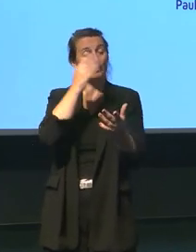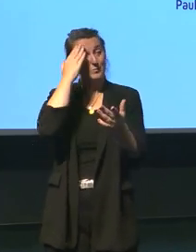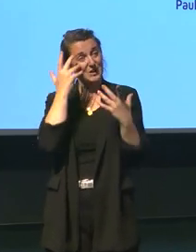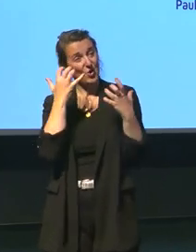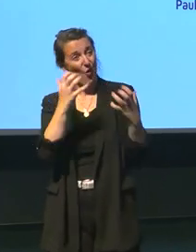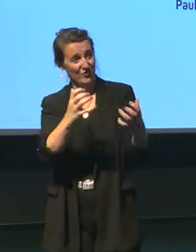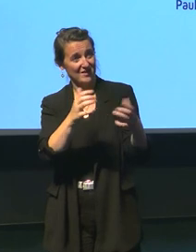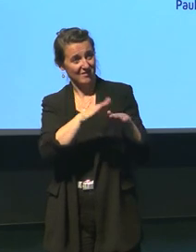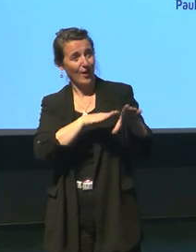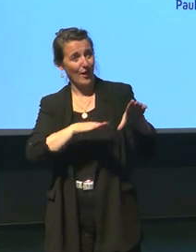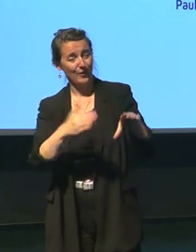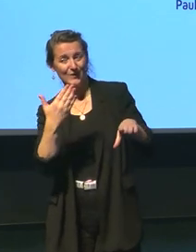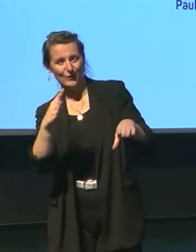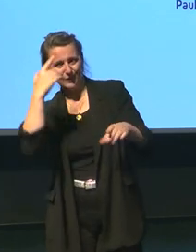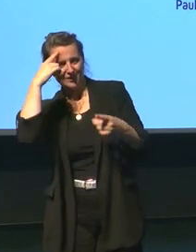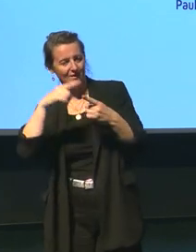on s'aperçoit que